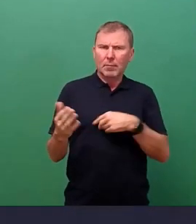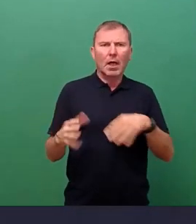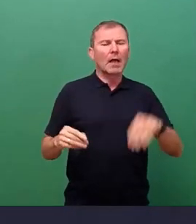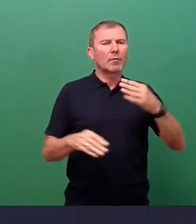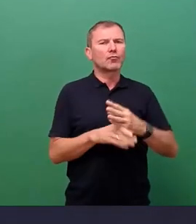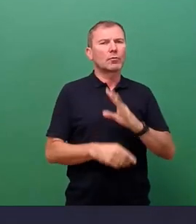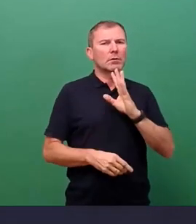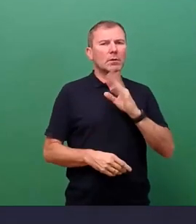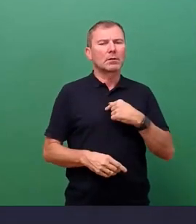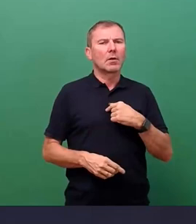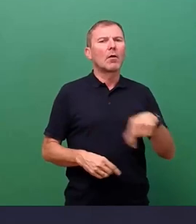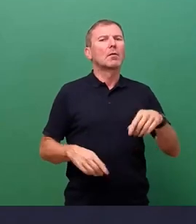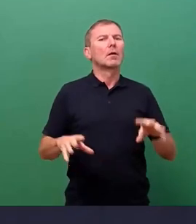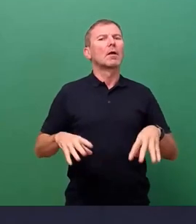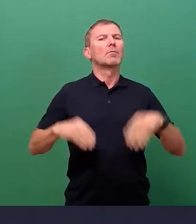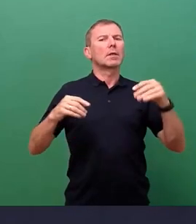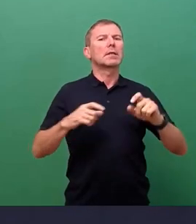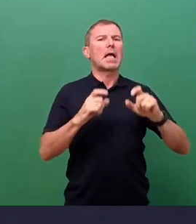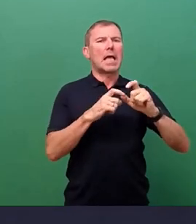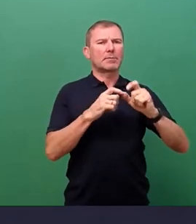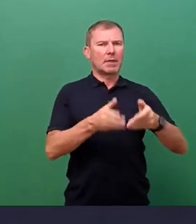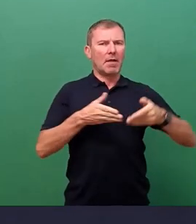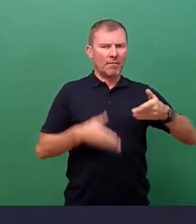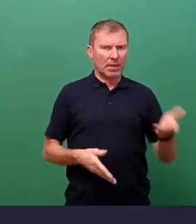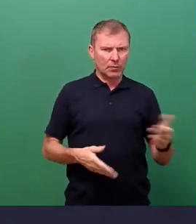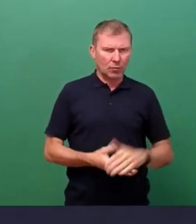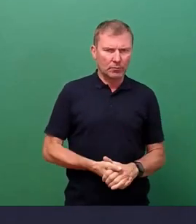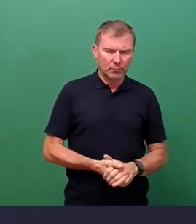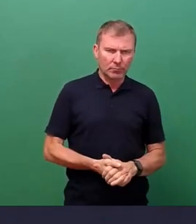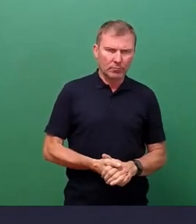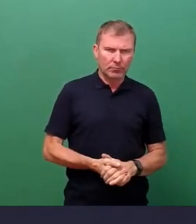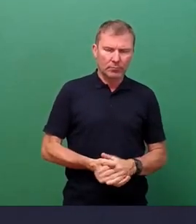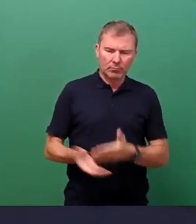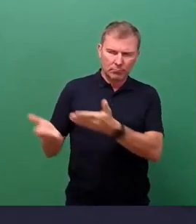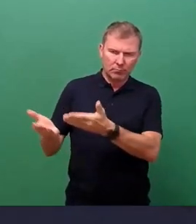wir beginnen heute mit der SPD-Fraktion. dazu darf ich Frau Frohwieser bitten.